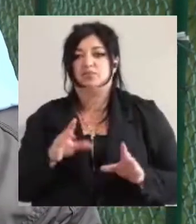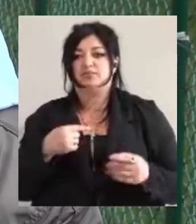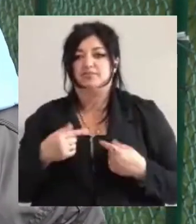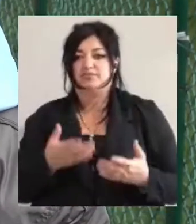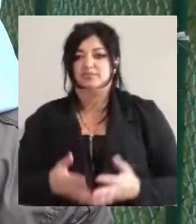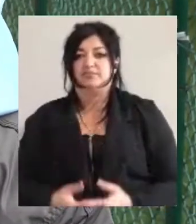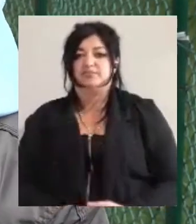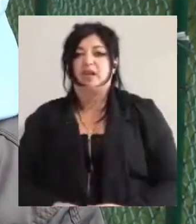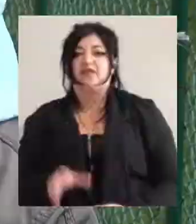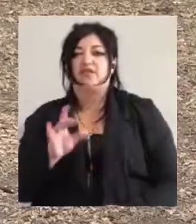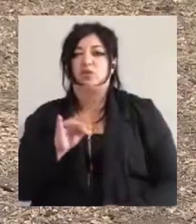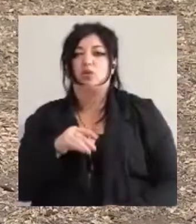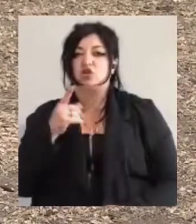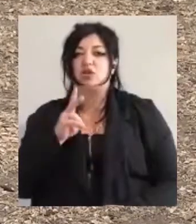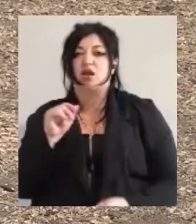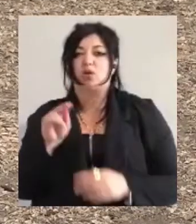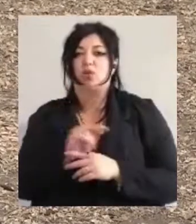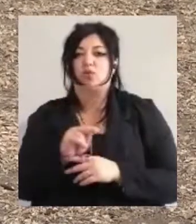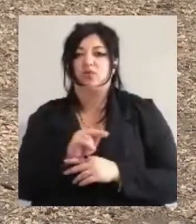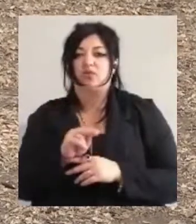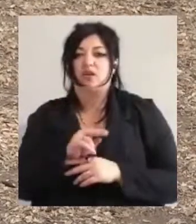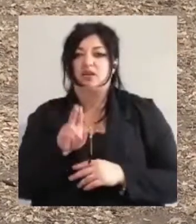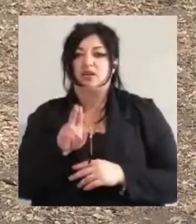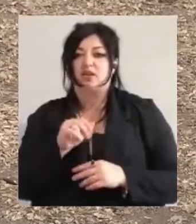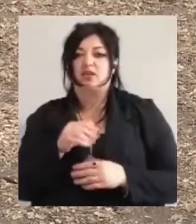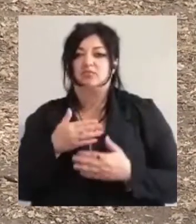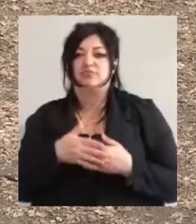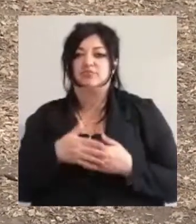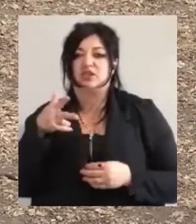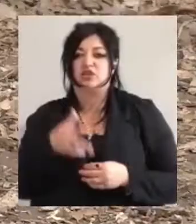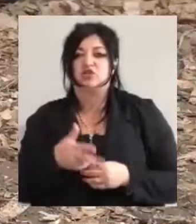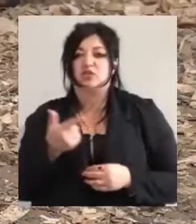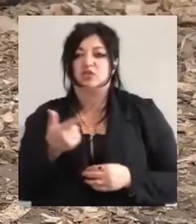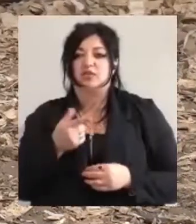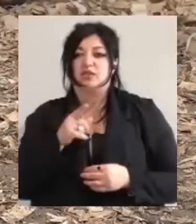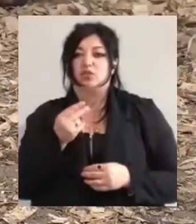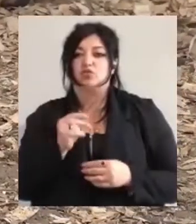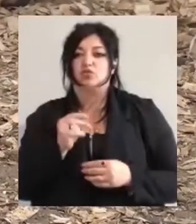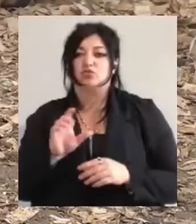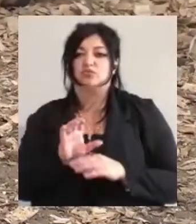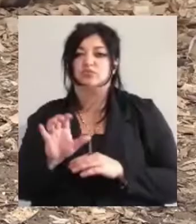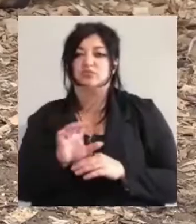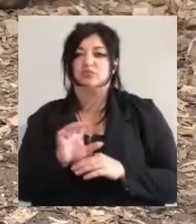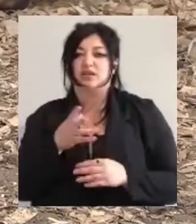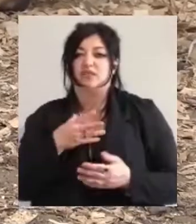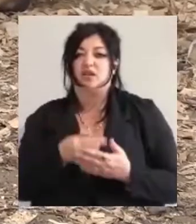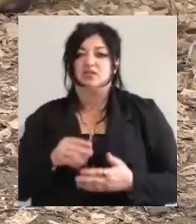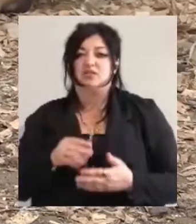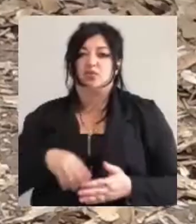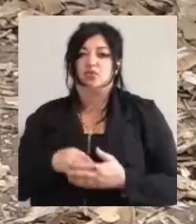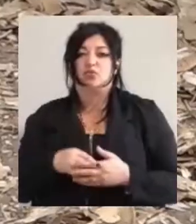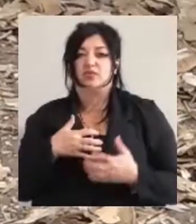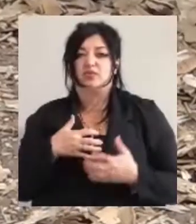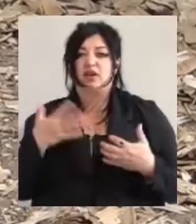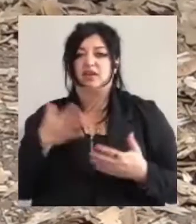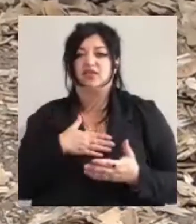Вікторія каже, на лікування тене пішло близько трьох тисяч гривень. Ці гроші люди відправляли на власний рахунок тварини, який відкрили волонтери.